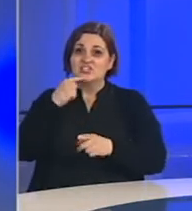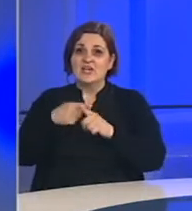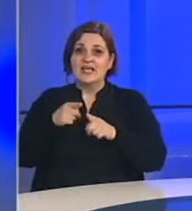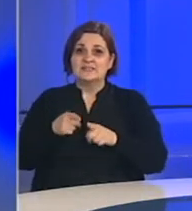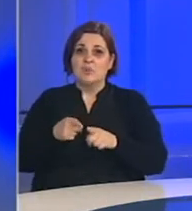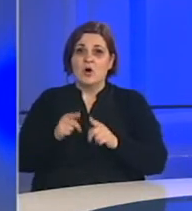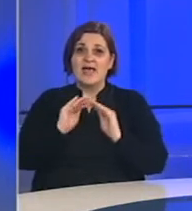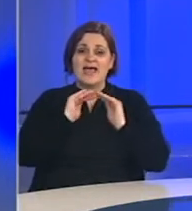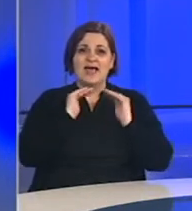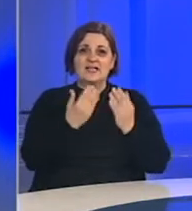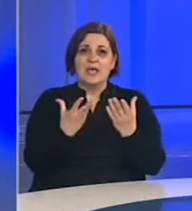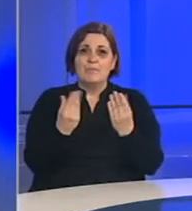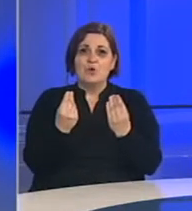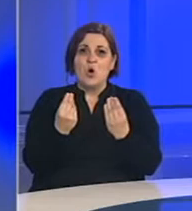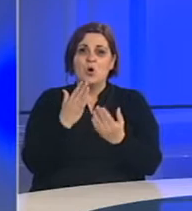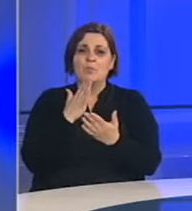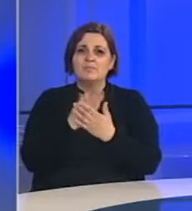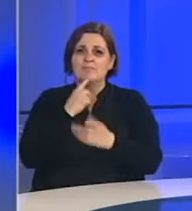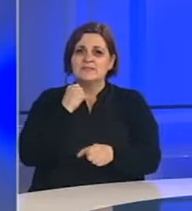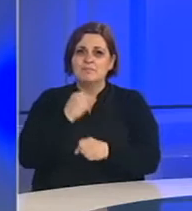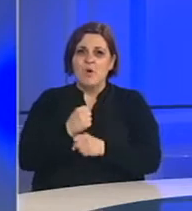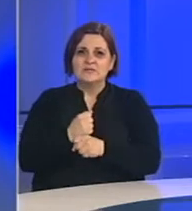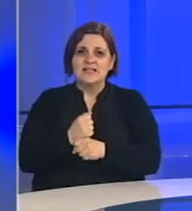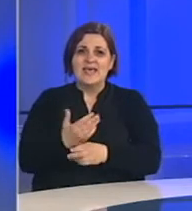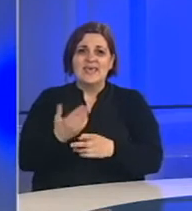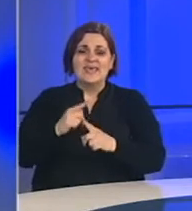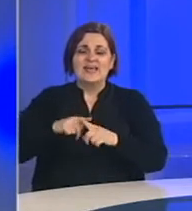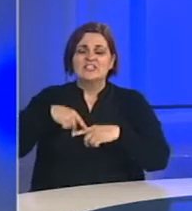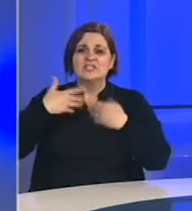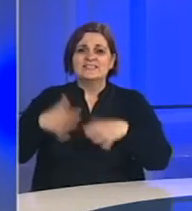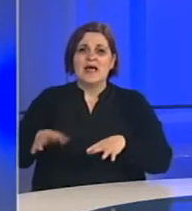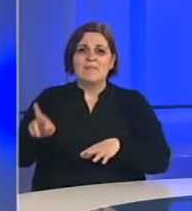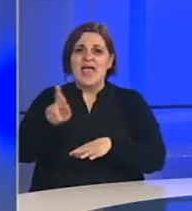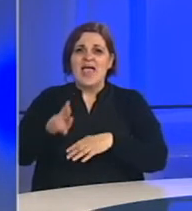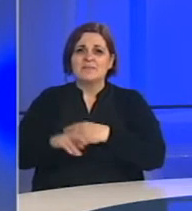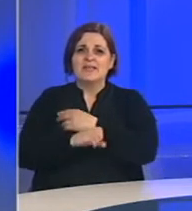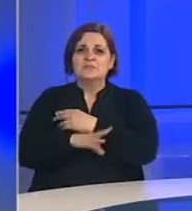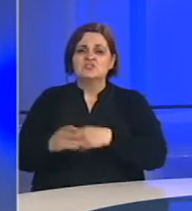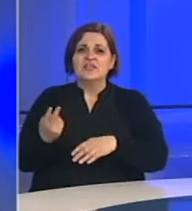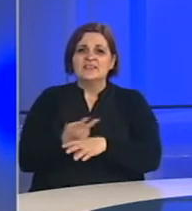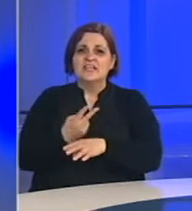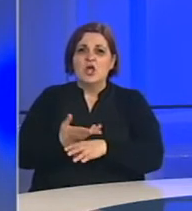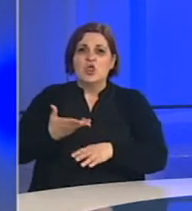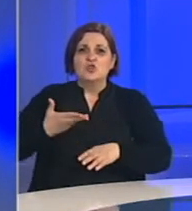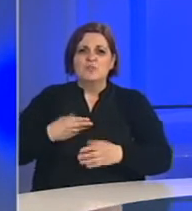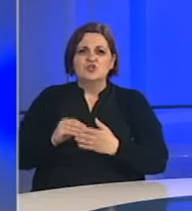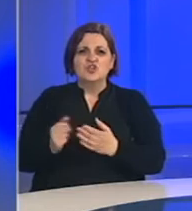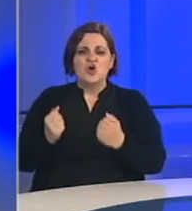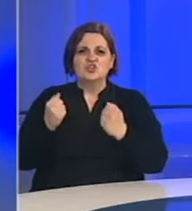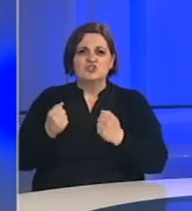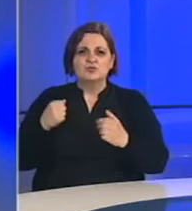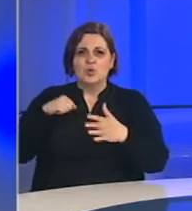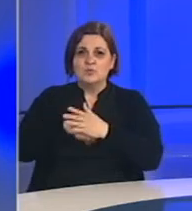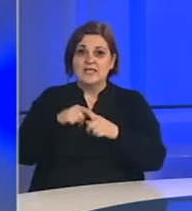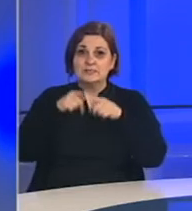zbog karantina mnogi ostaju bez posla i već i onako slabe ekonomije siromašnih zemalja dobit će još snažni